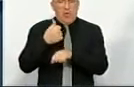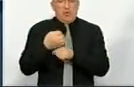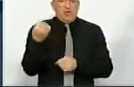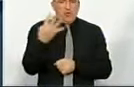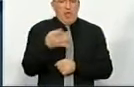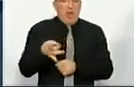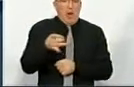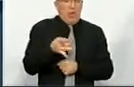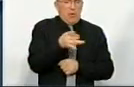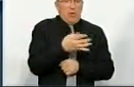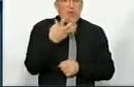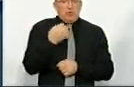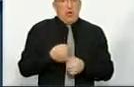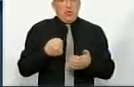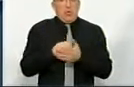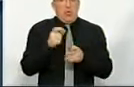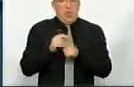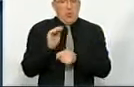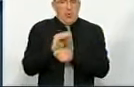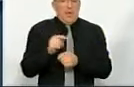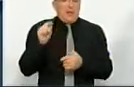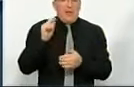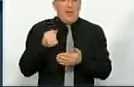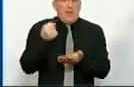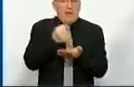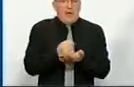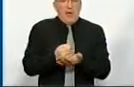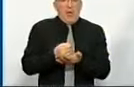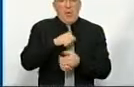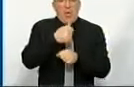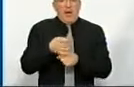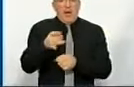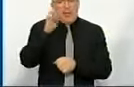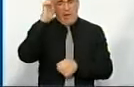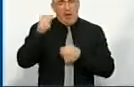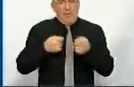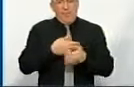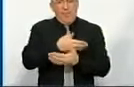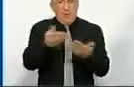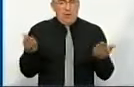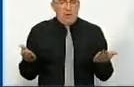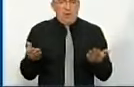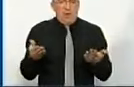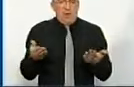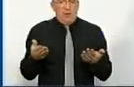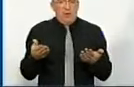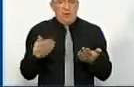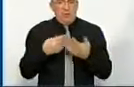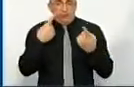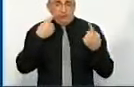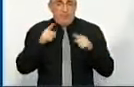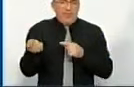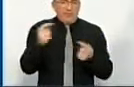чотирьох районів, а ще, до речі, не призначені декілька голів райдержадміністрації, про те, щоб вони навели певну різкість